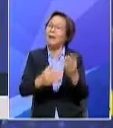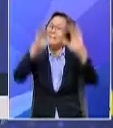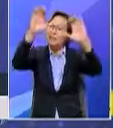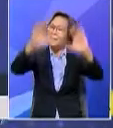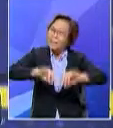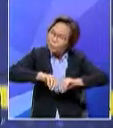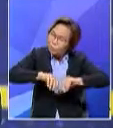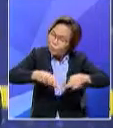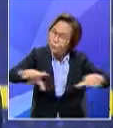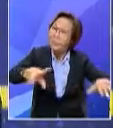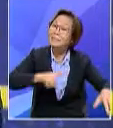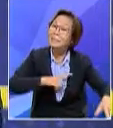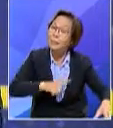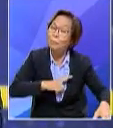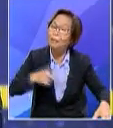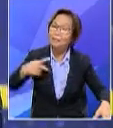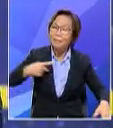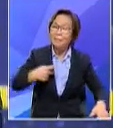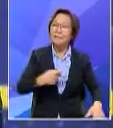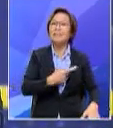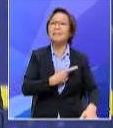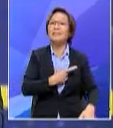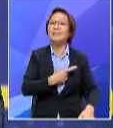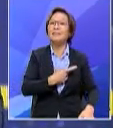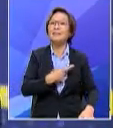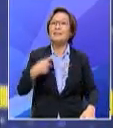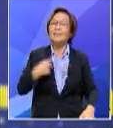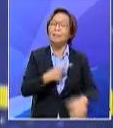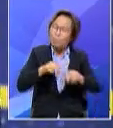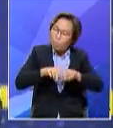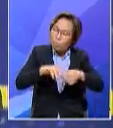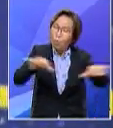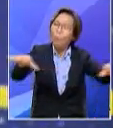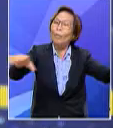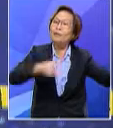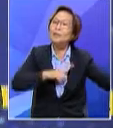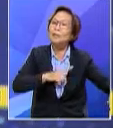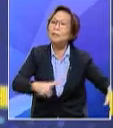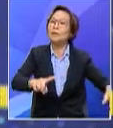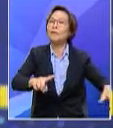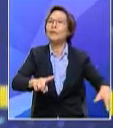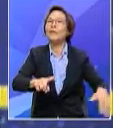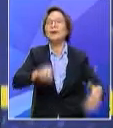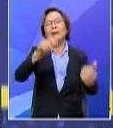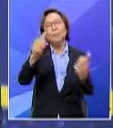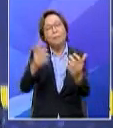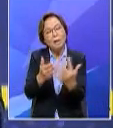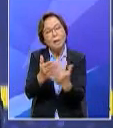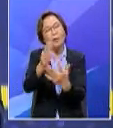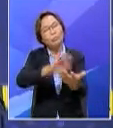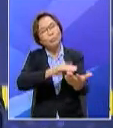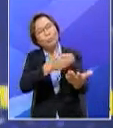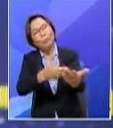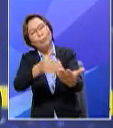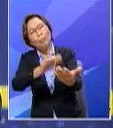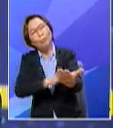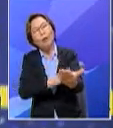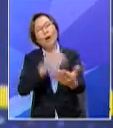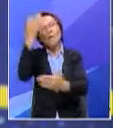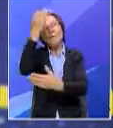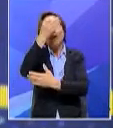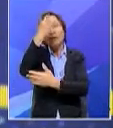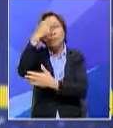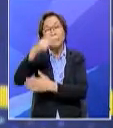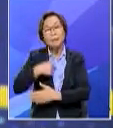'wah yang mana kita menyebarkan da'wah itu mesej-mesej kebaikan dari lirik-lirik kita dari segi falsafahnya pun nasyid ini